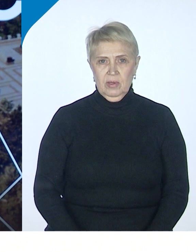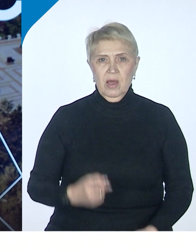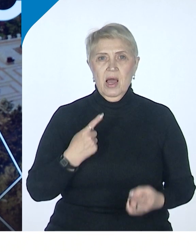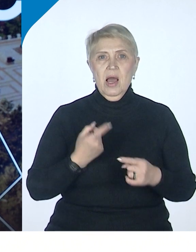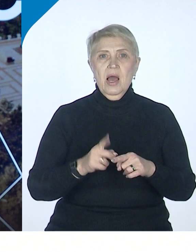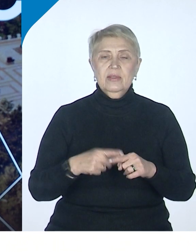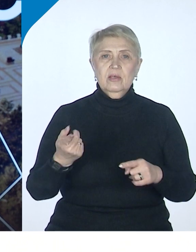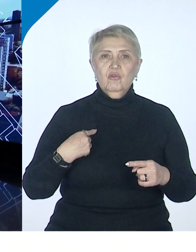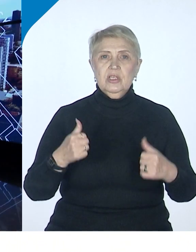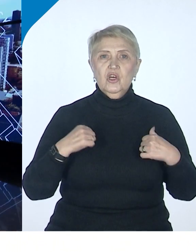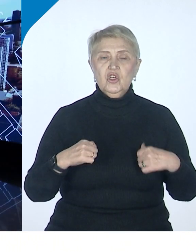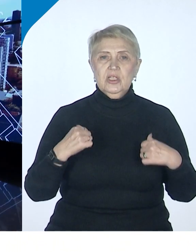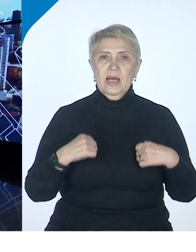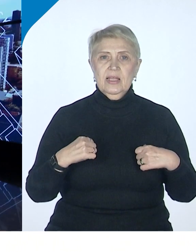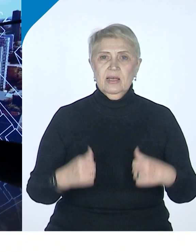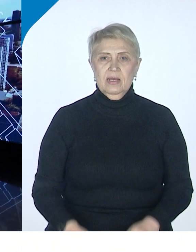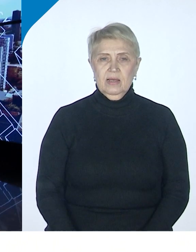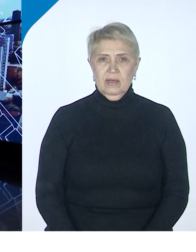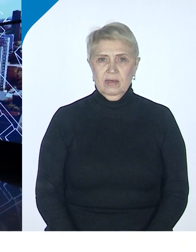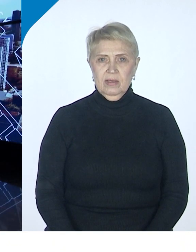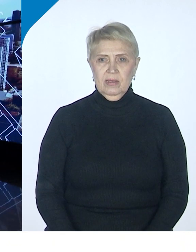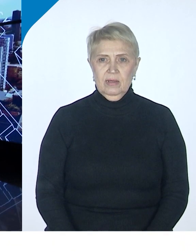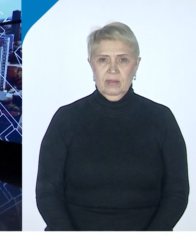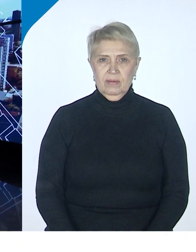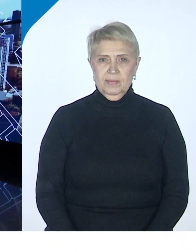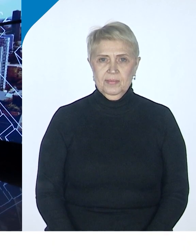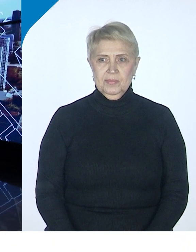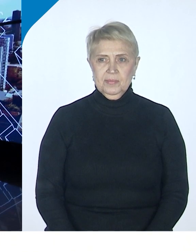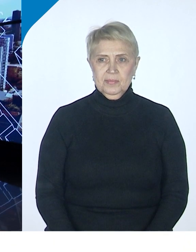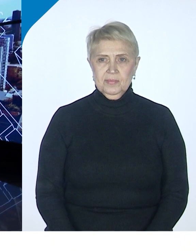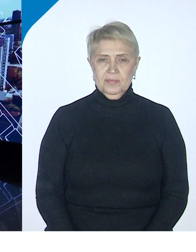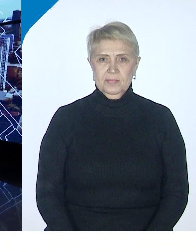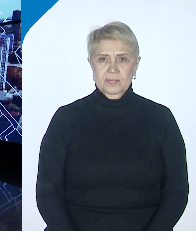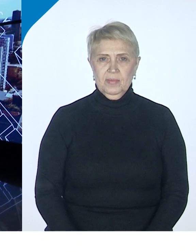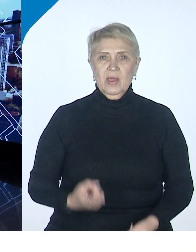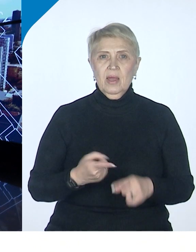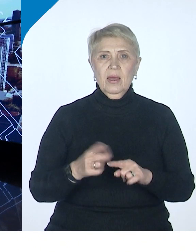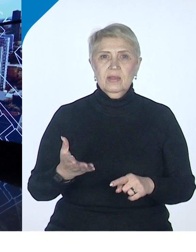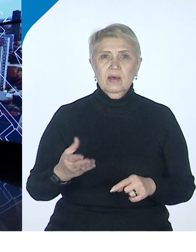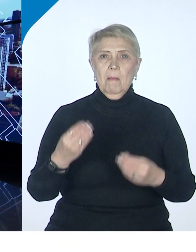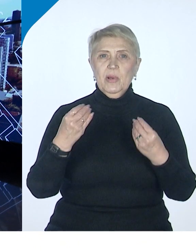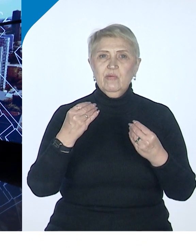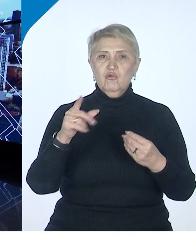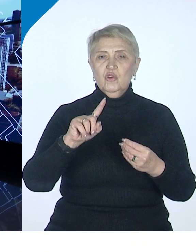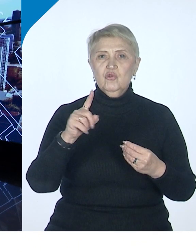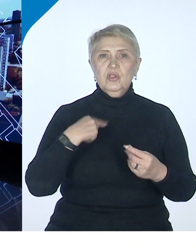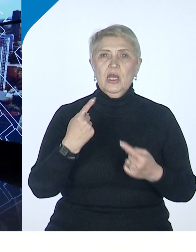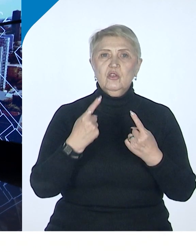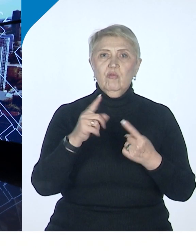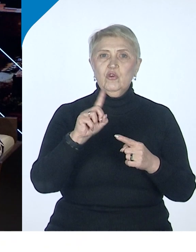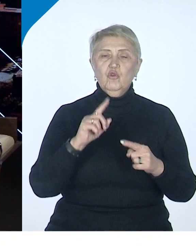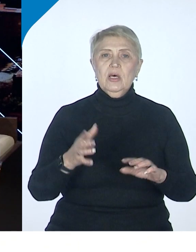ожидания, это предвкушение того, что вот из разговоров что-то